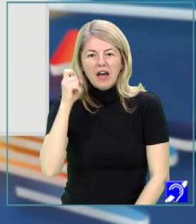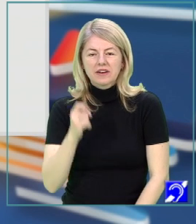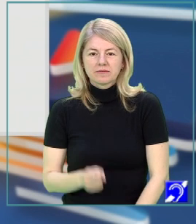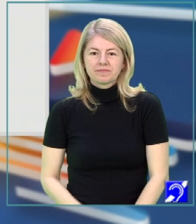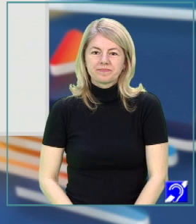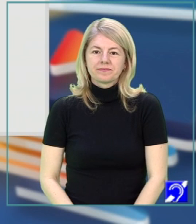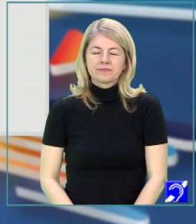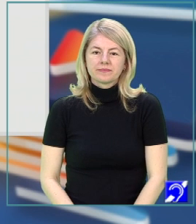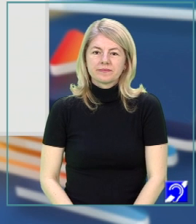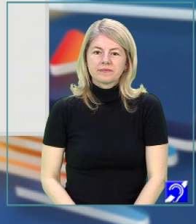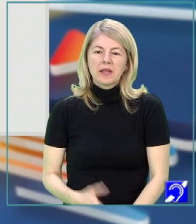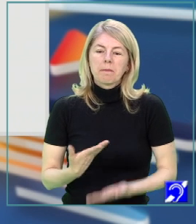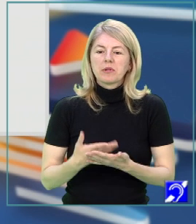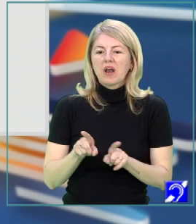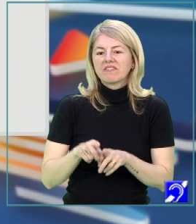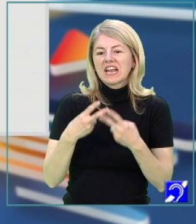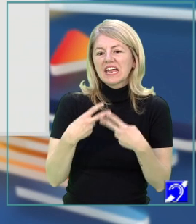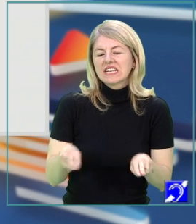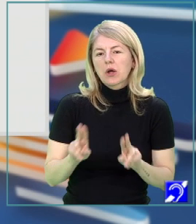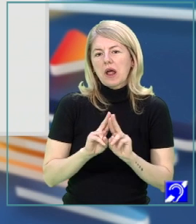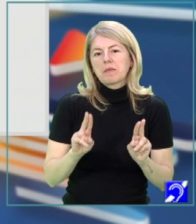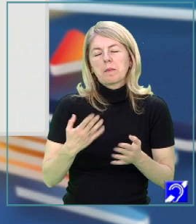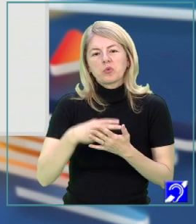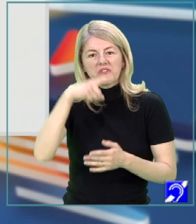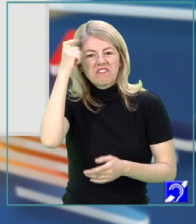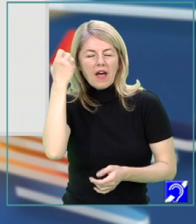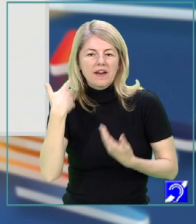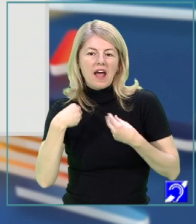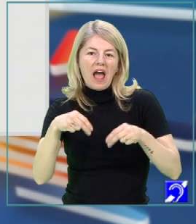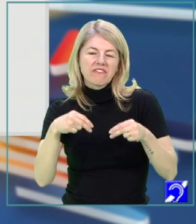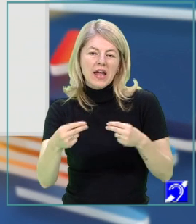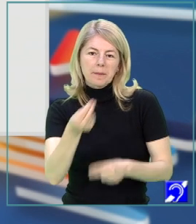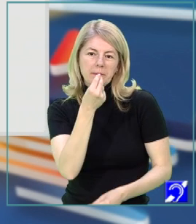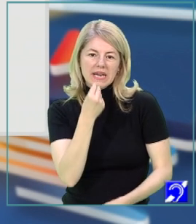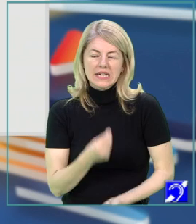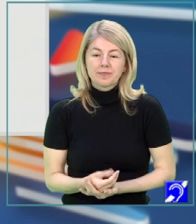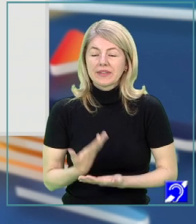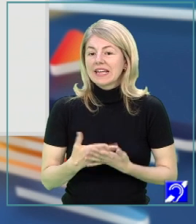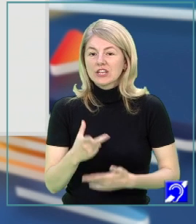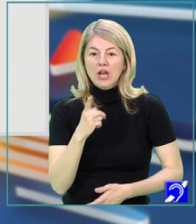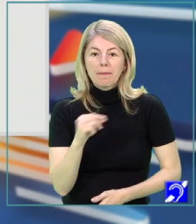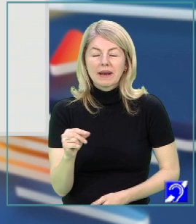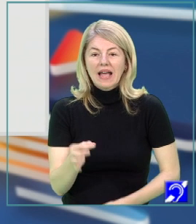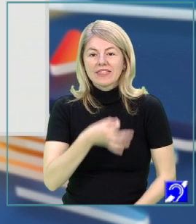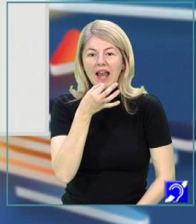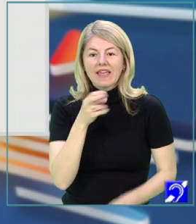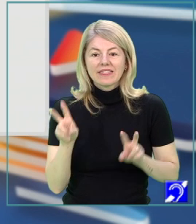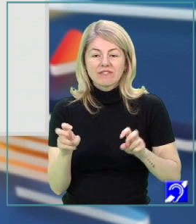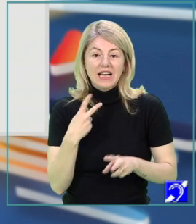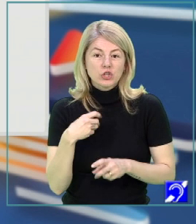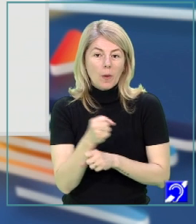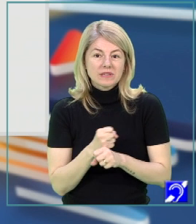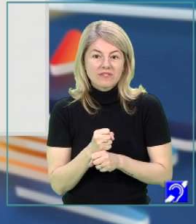cu sensul de restaurant amenajat în timpul verii în aer liber. De ce am plecat de la definiția de dicționar? Doar ca să